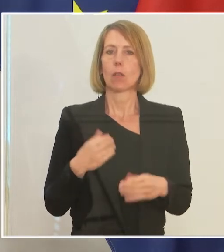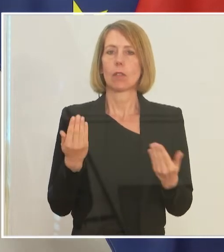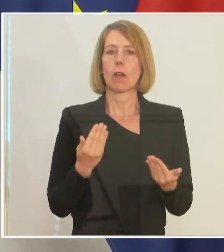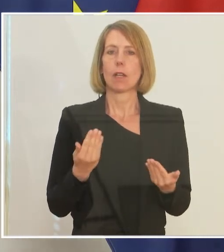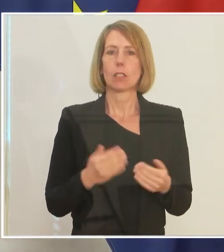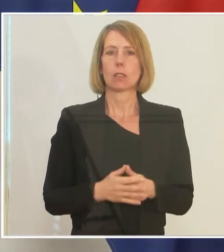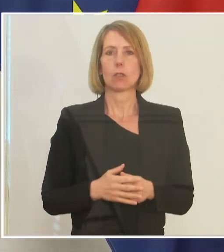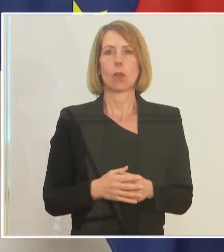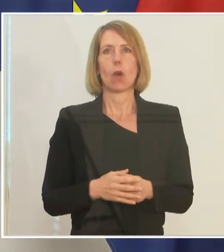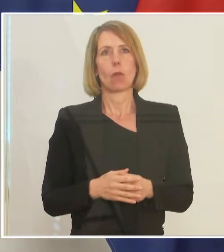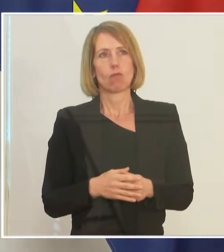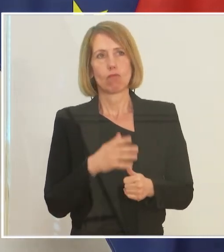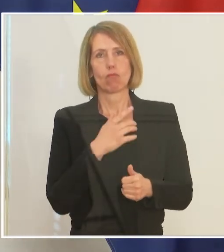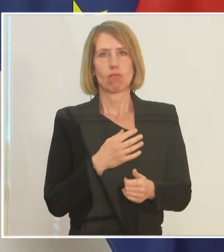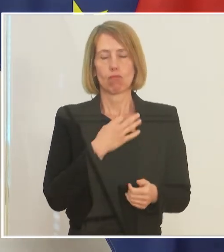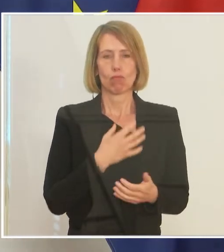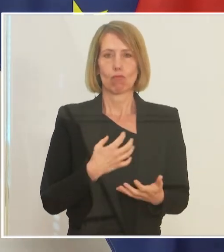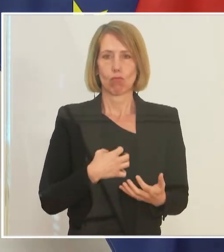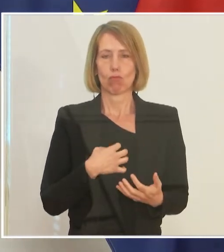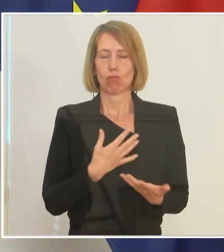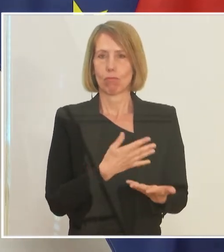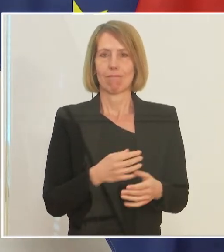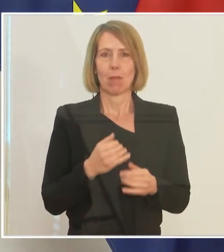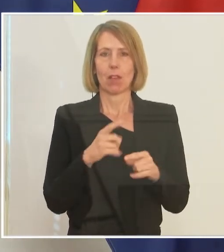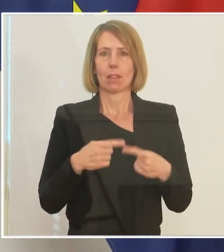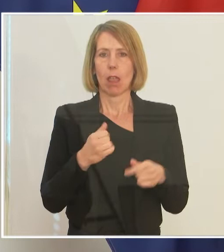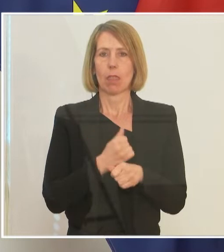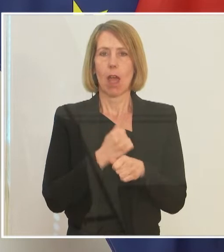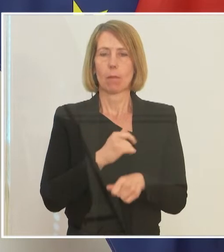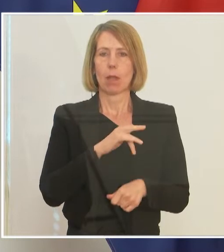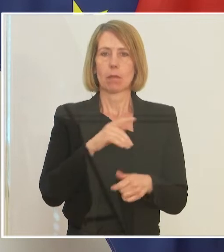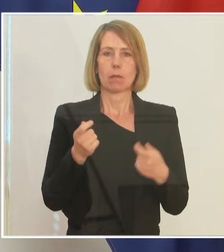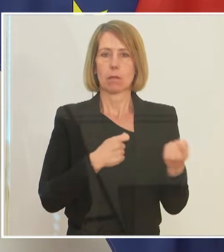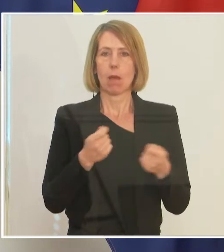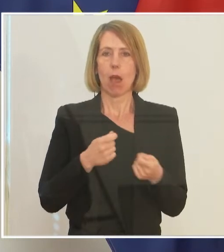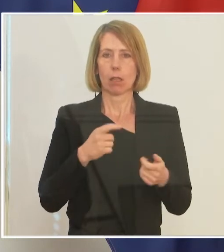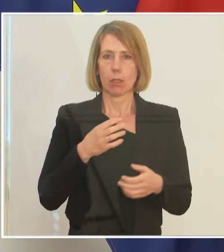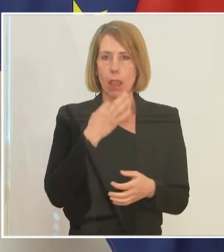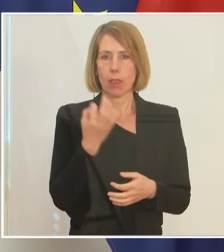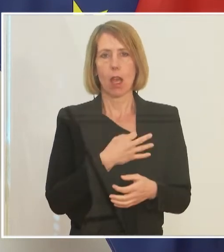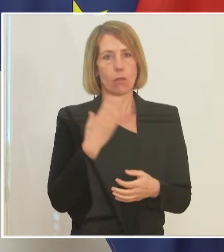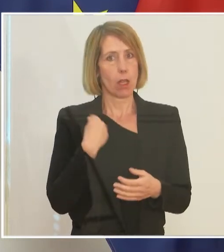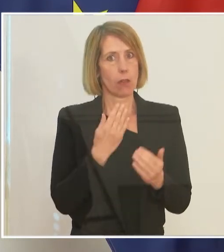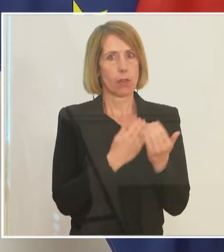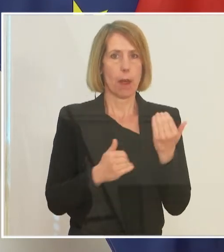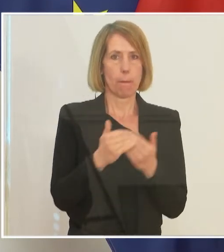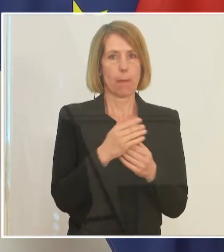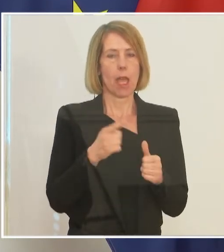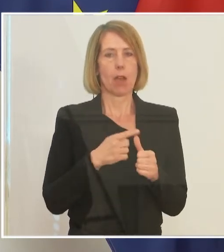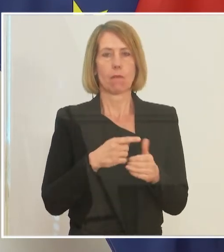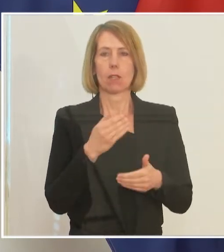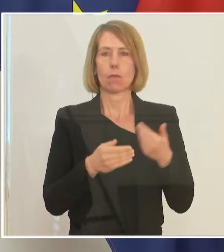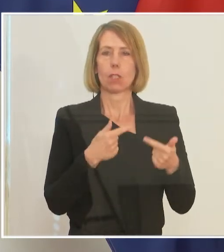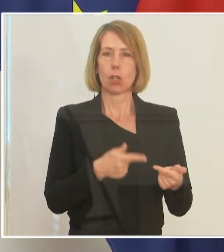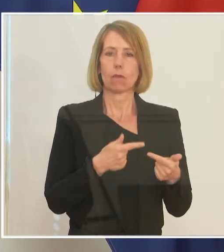Arbeitsplatznachfrage anziehen, wenn auch die Wirtschaftslage wieder besser wird. Und da gibt es